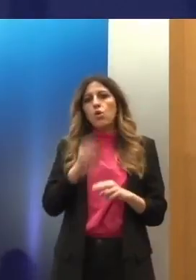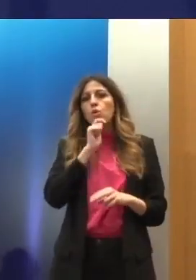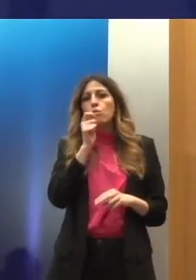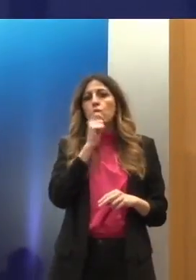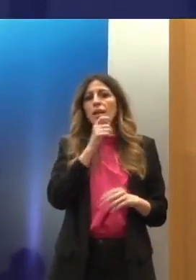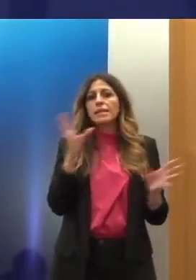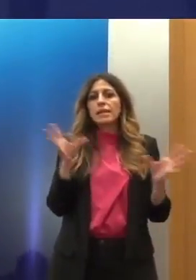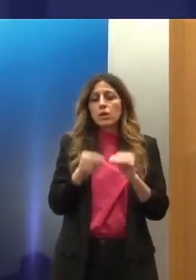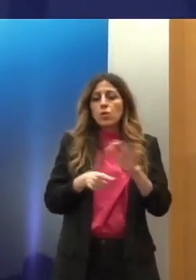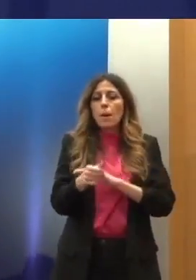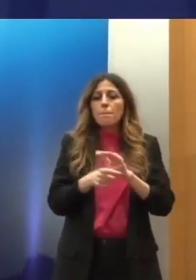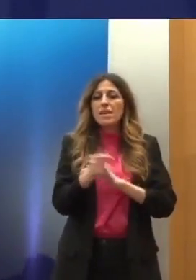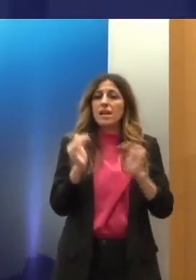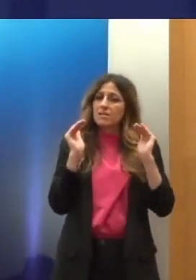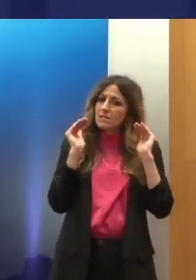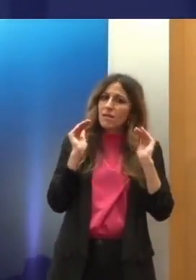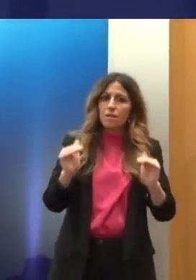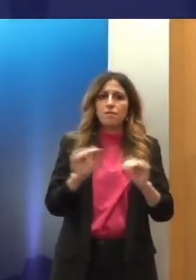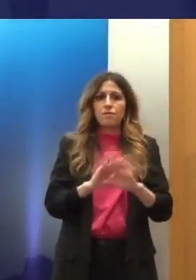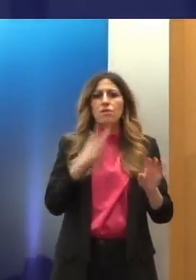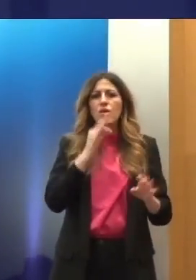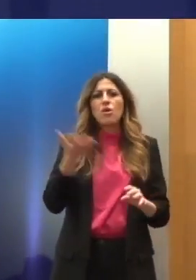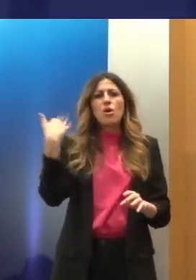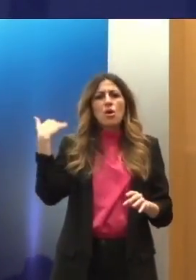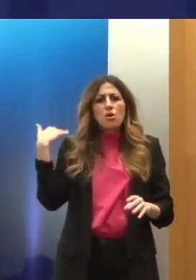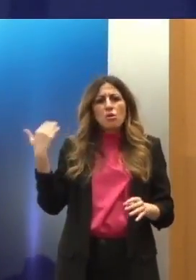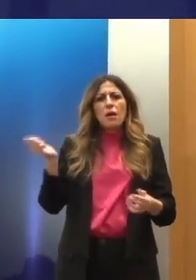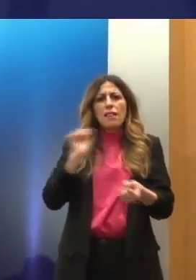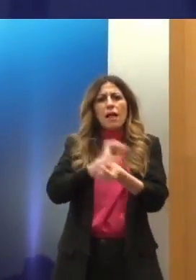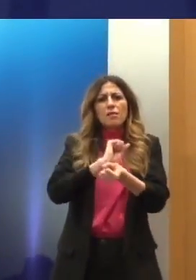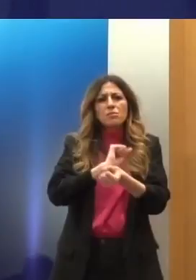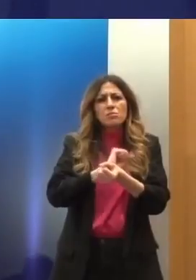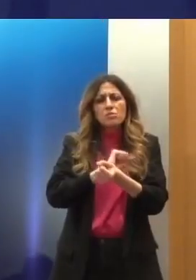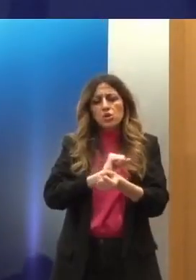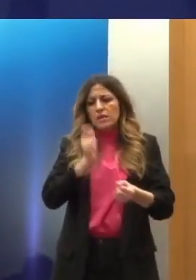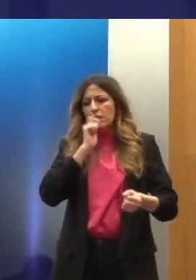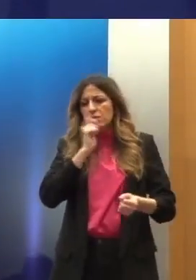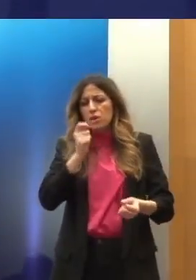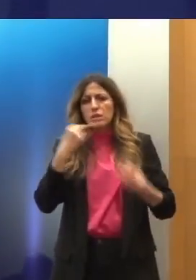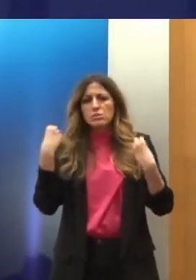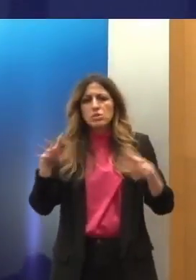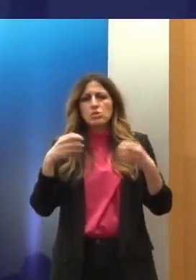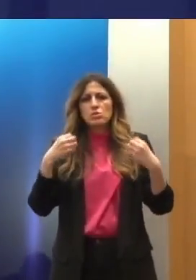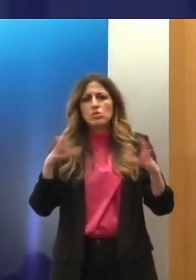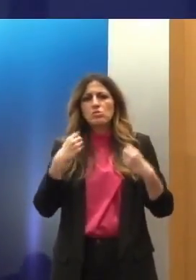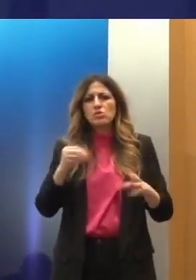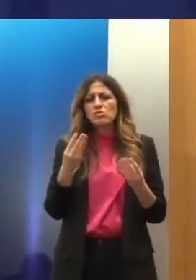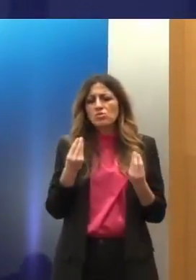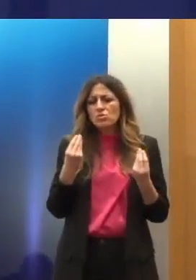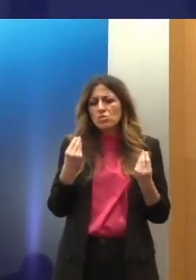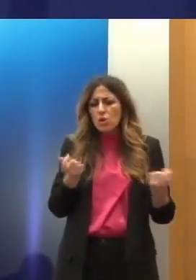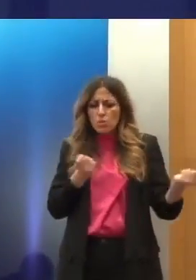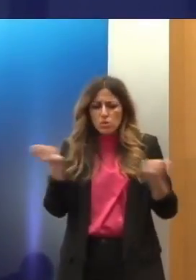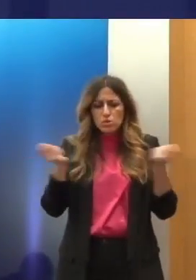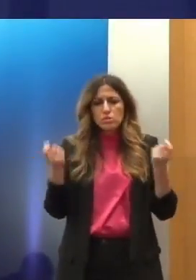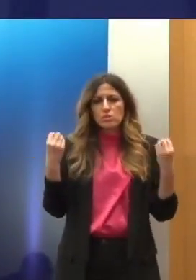από την αποτρεπτική πολιτική του παρεχόντος στην πολιτική υποδοχής και φιλοξενίας των μεταναστών και προσφύγων στη